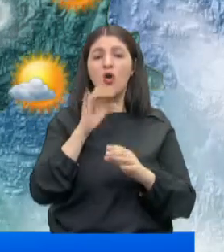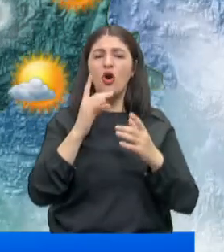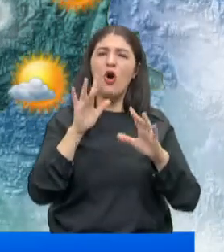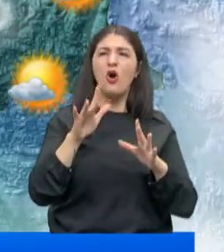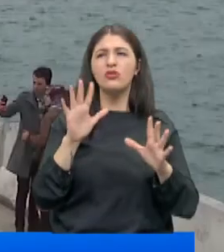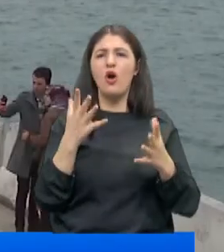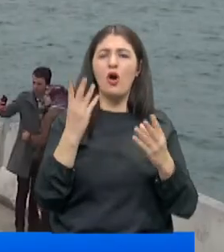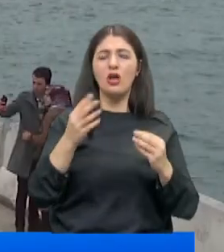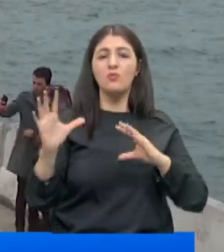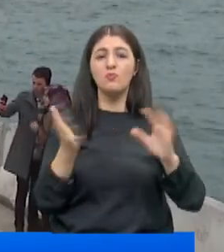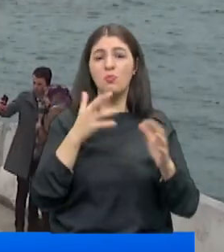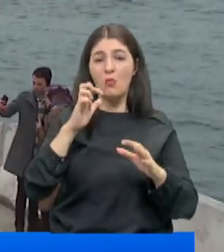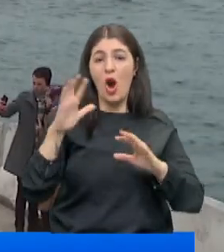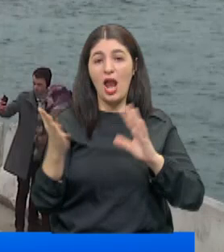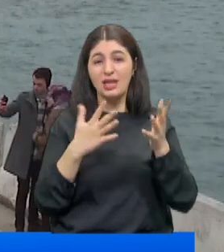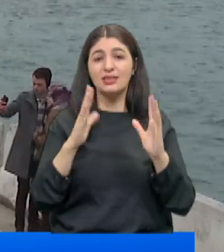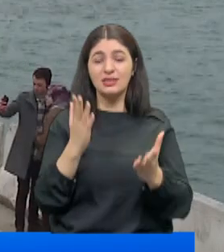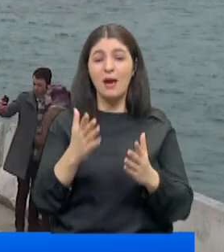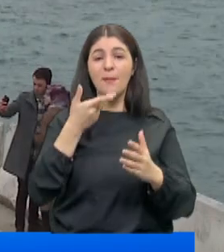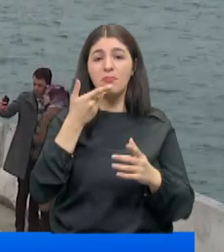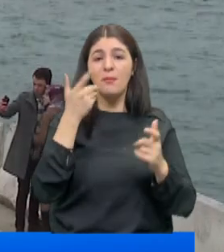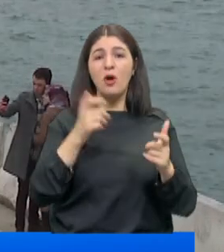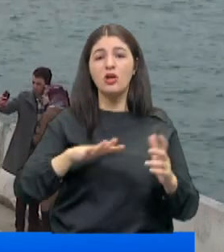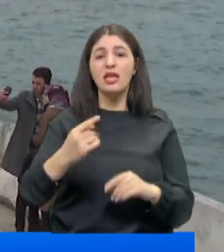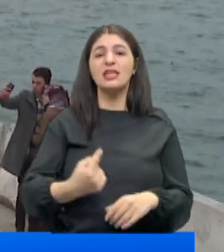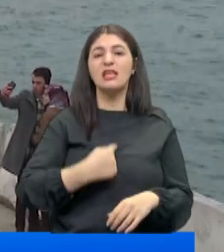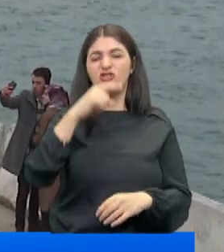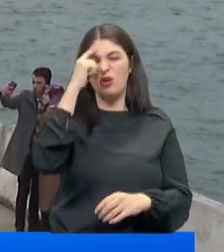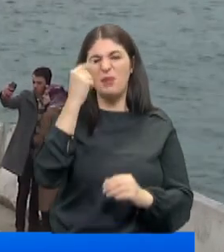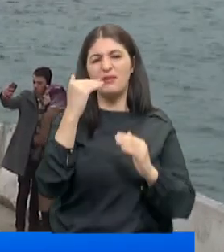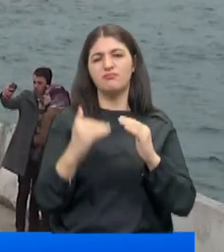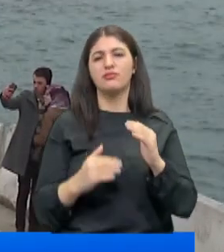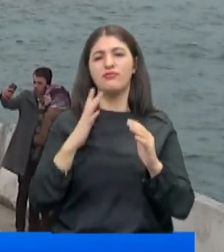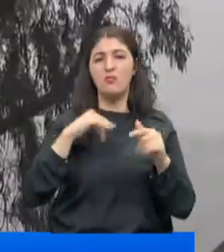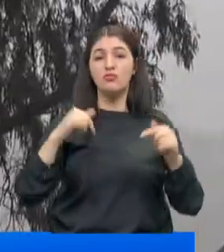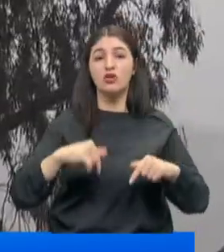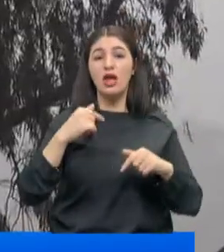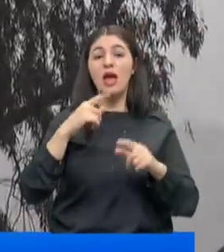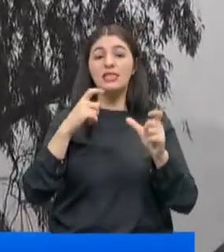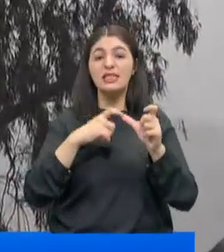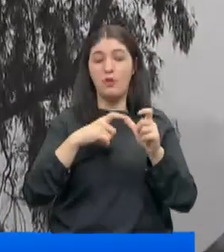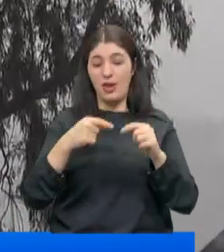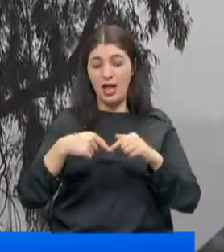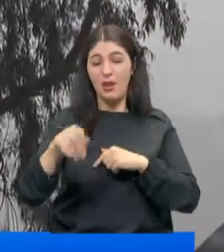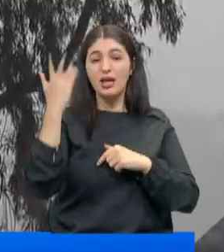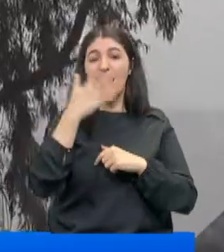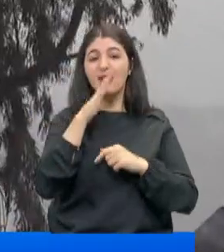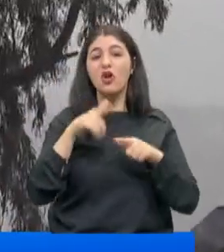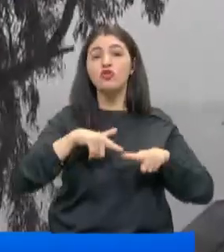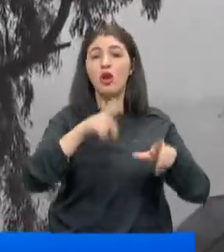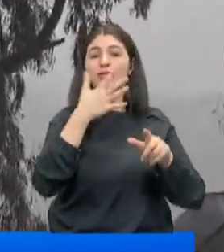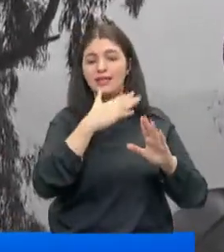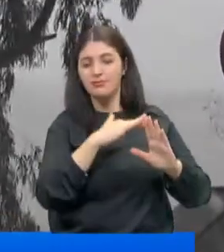kuvvette esmesi beklenen Poyraz ise Marmara bölgesinde hissedilen sıcaklıkları düşürüyor bugün. Sinop'tan itibaren Karadeniz'in doğu